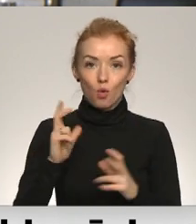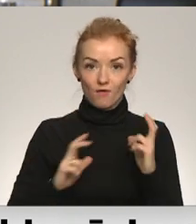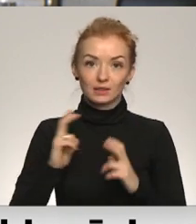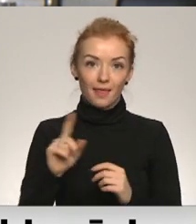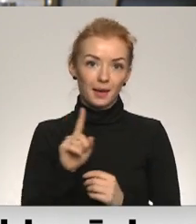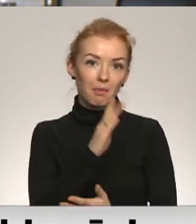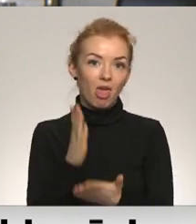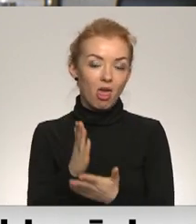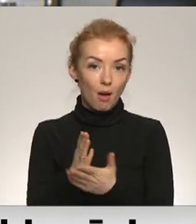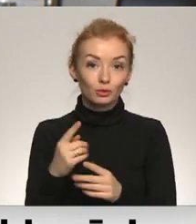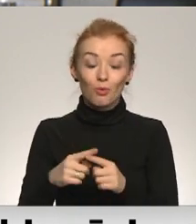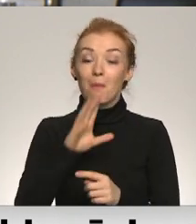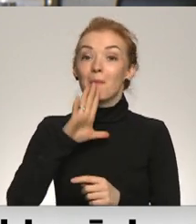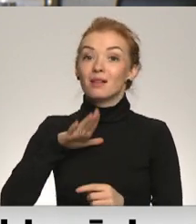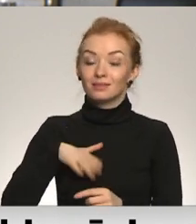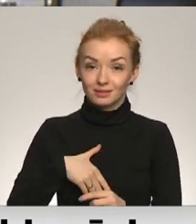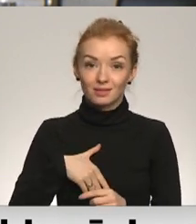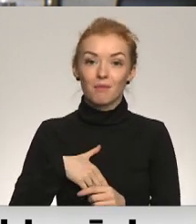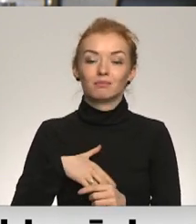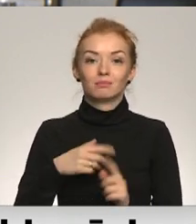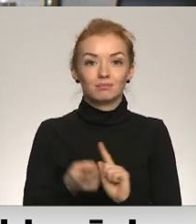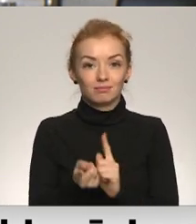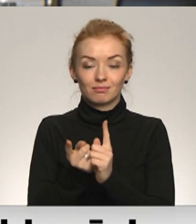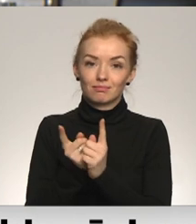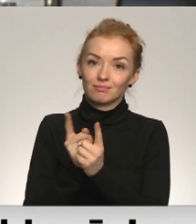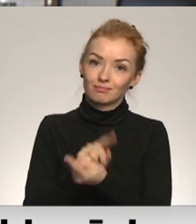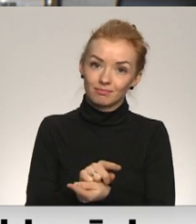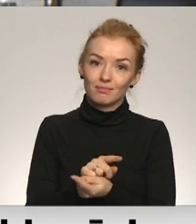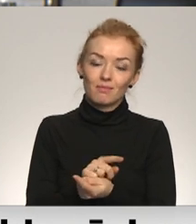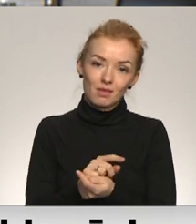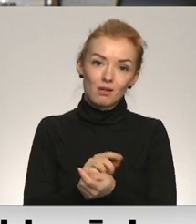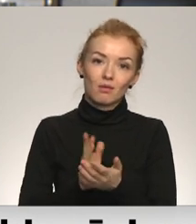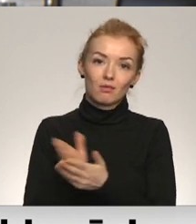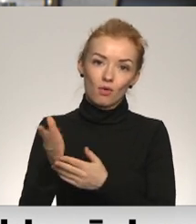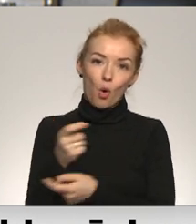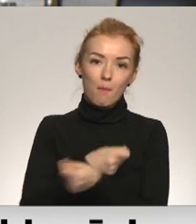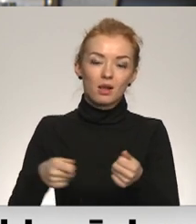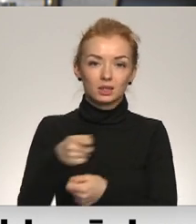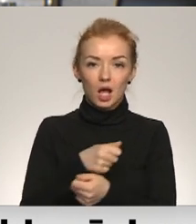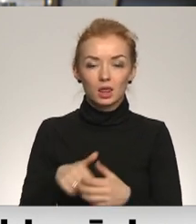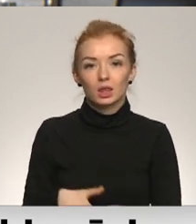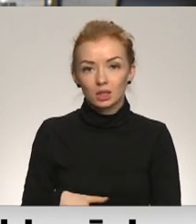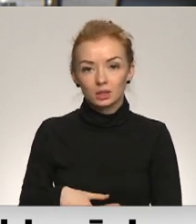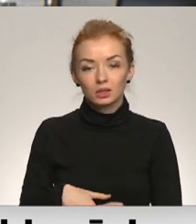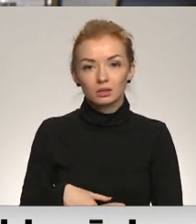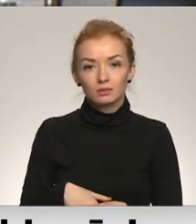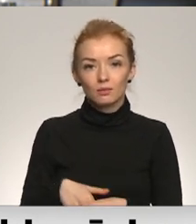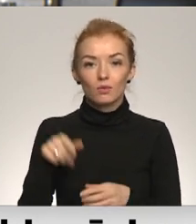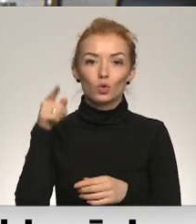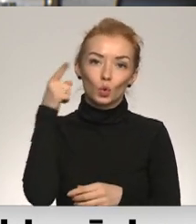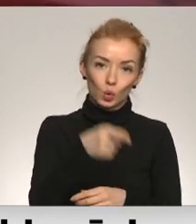rīcībā. Un pēc tam jau mērogošana pie komersanta. Tur jau ir runa par